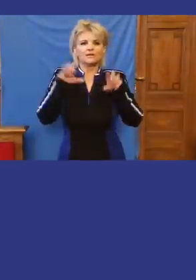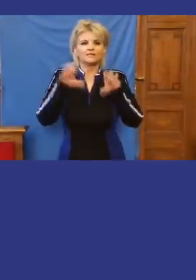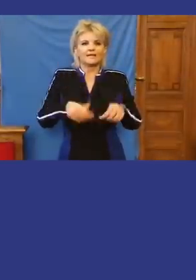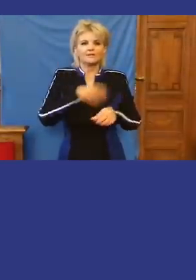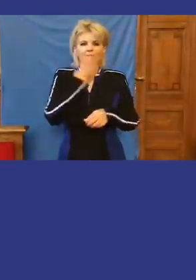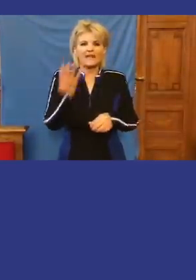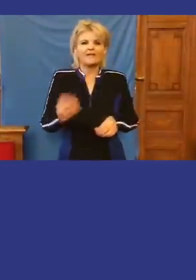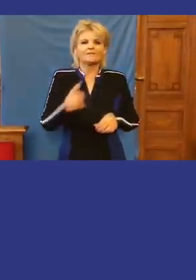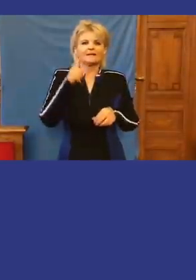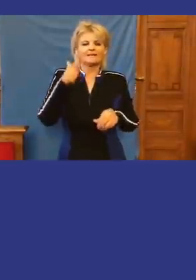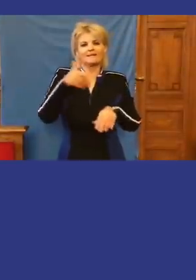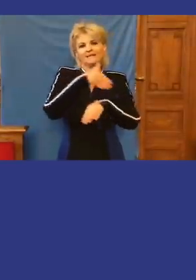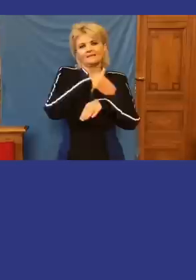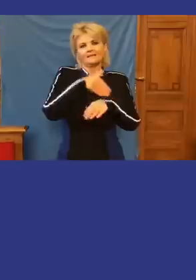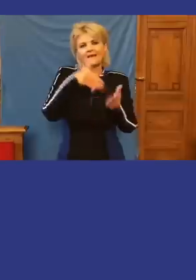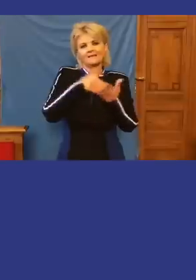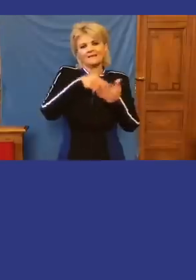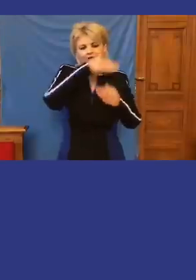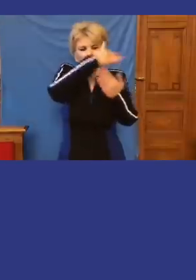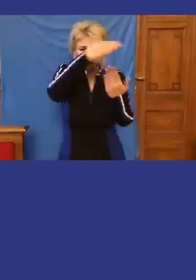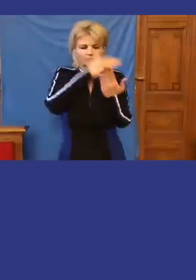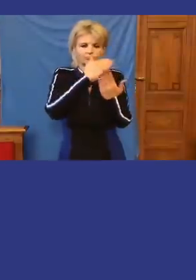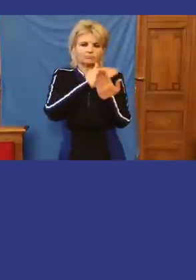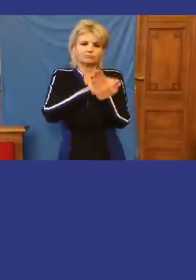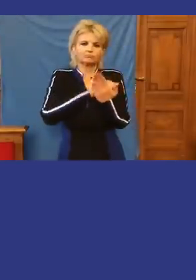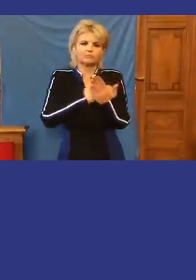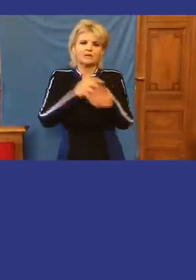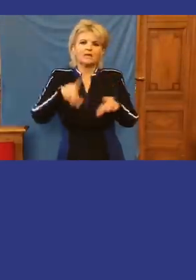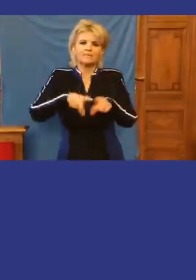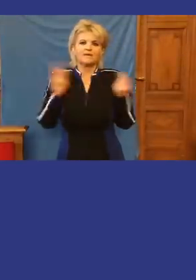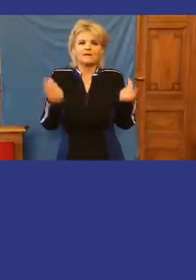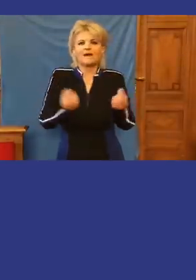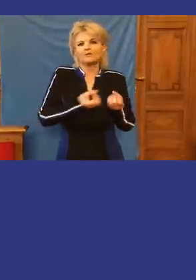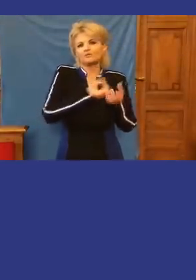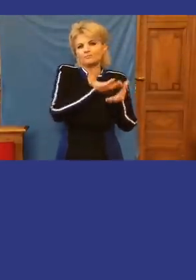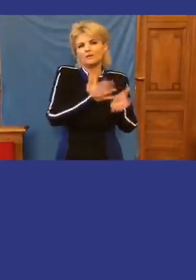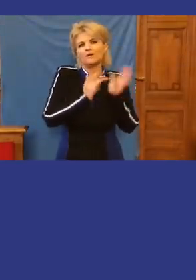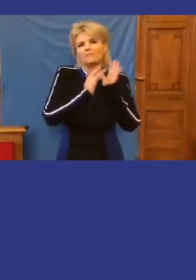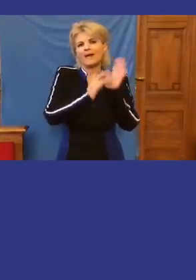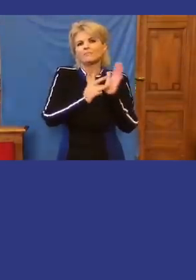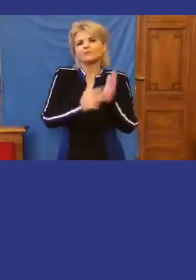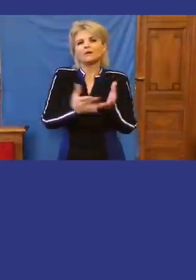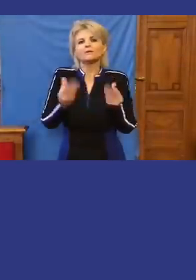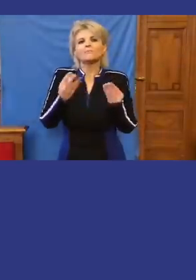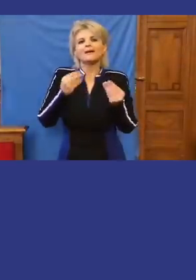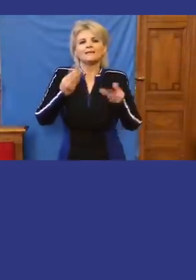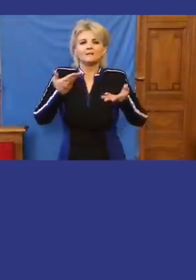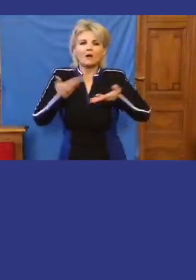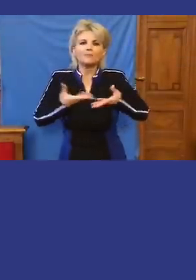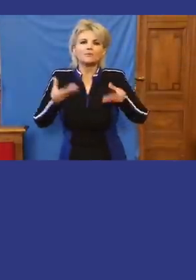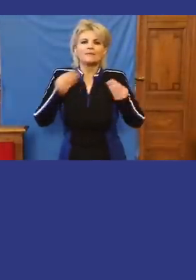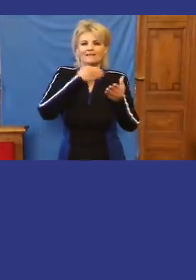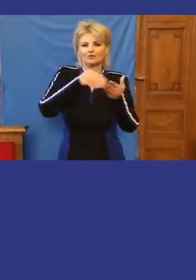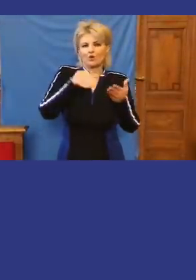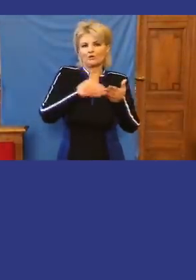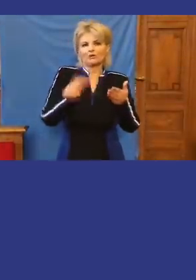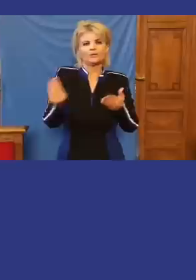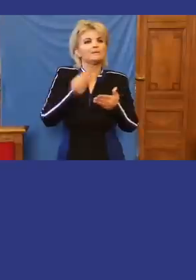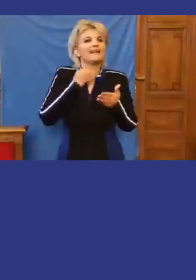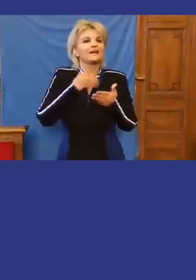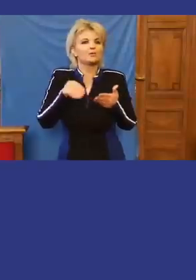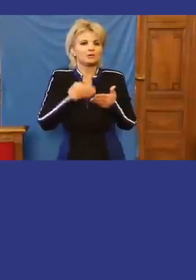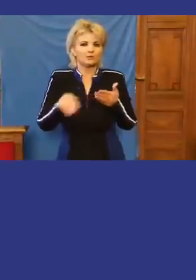ezer soron. Tételesen hoztuk nyilvánosságra azt, hogy mikor mennyit kaptunk és mikor mennyit költöttünk és mire. Ennél